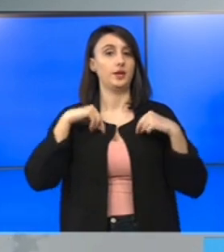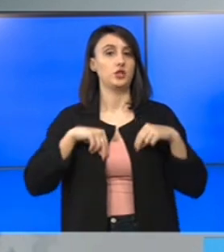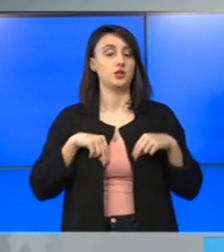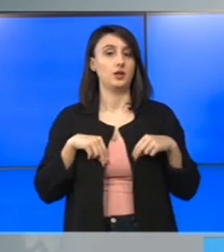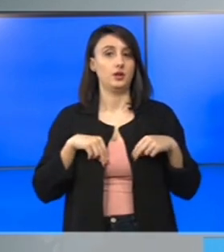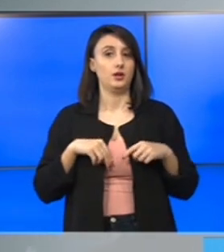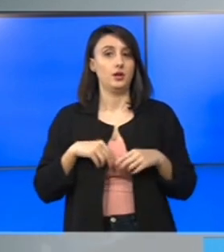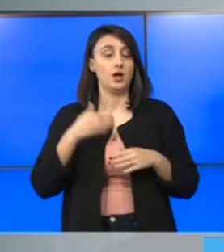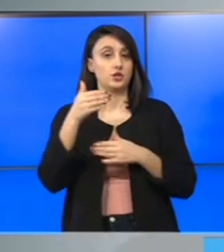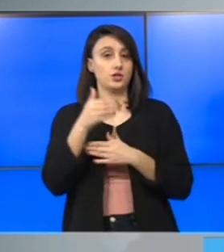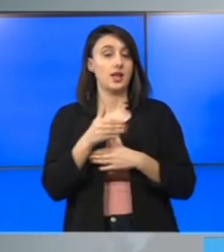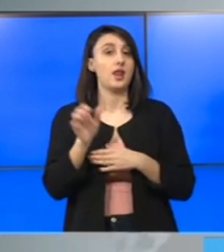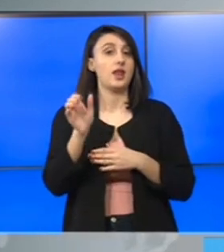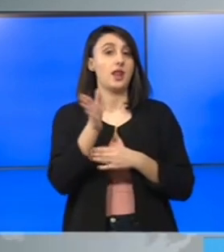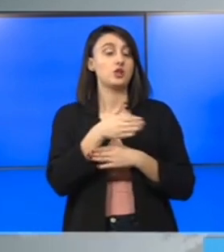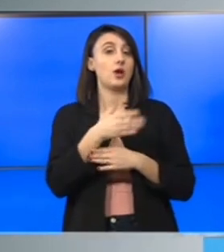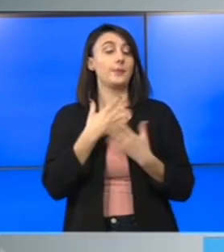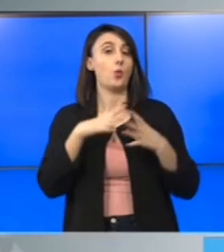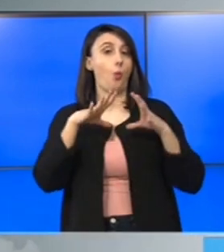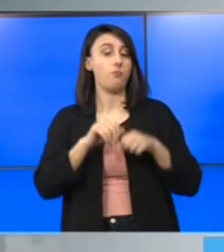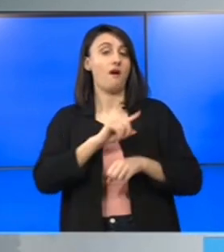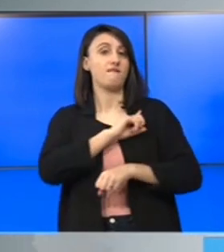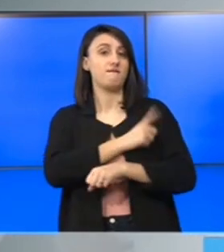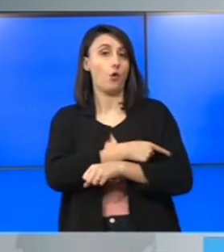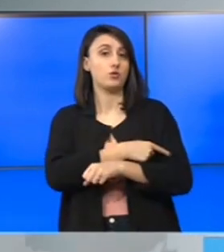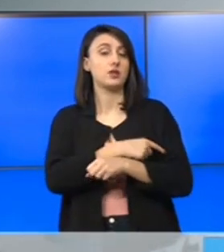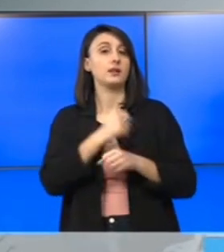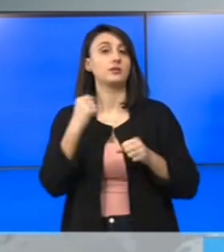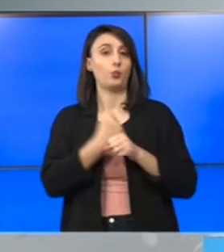Agenției Naționale pentru Ocuparea Forței de Muncă.